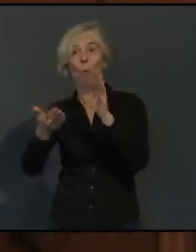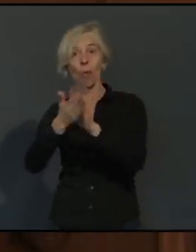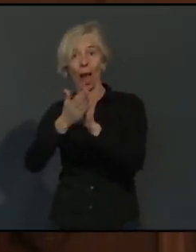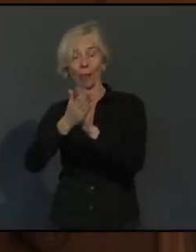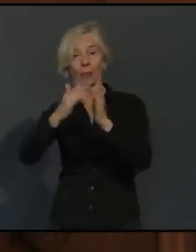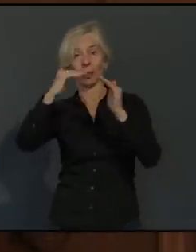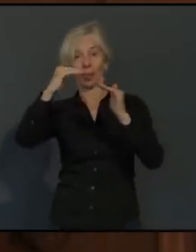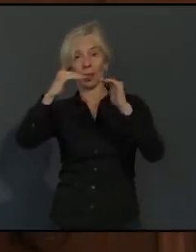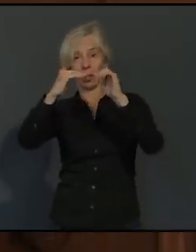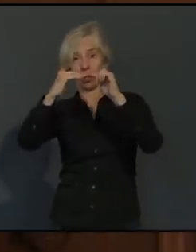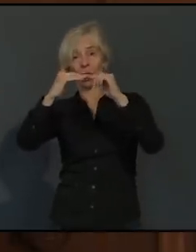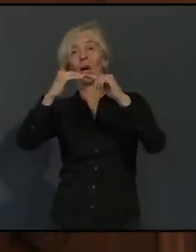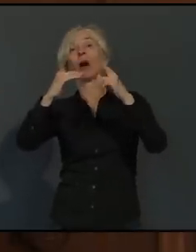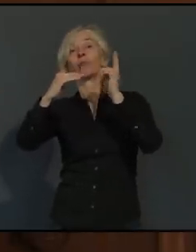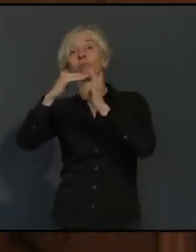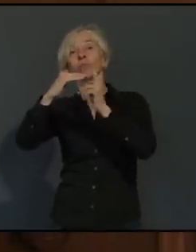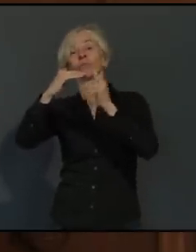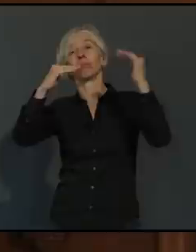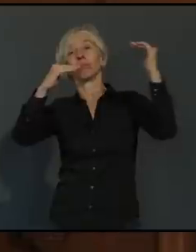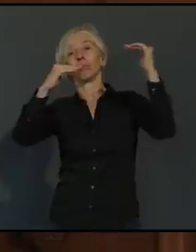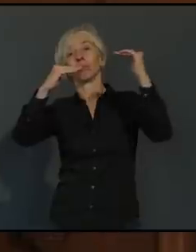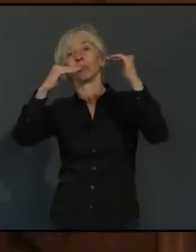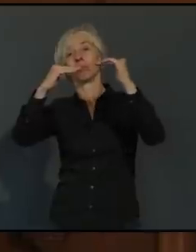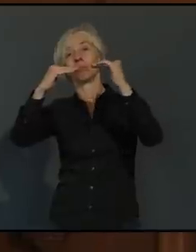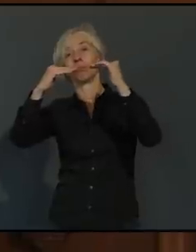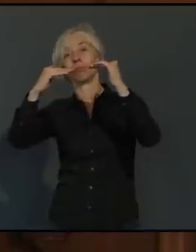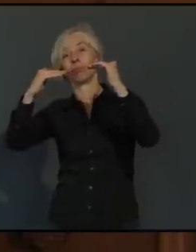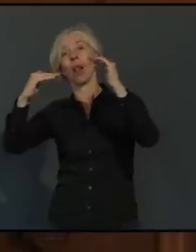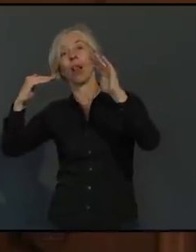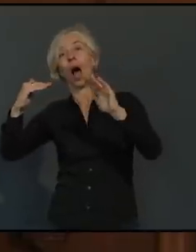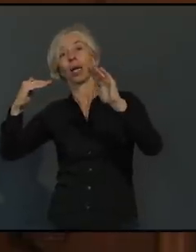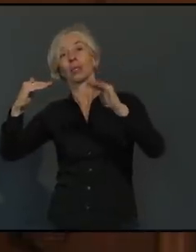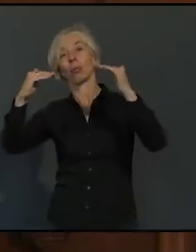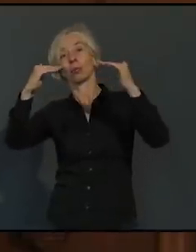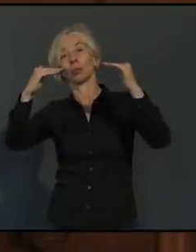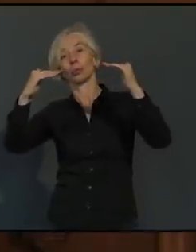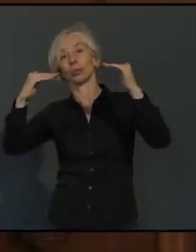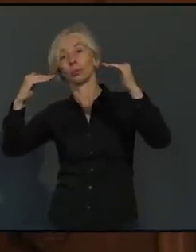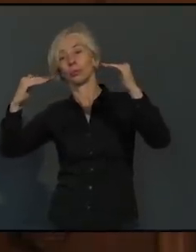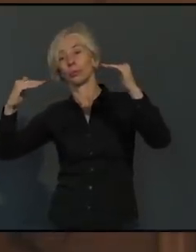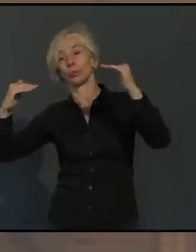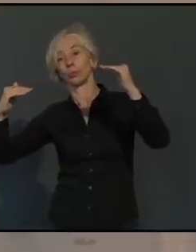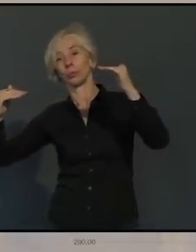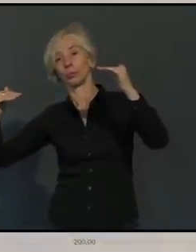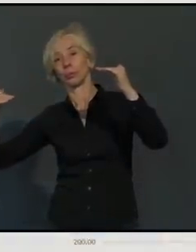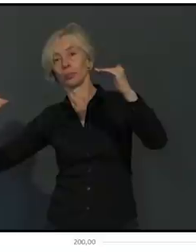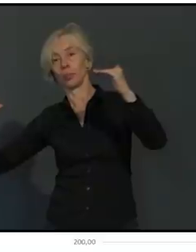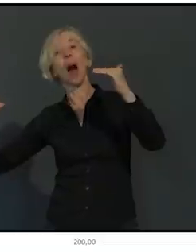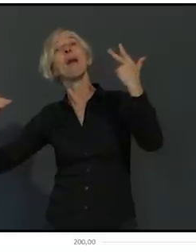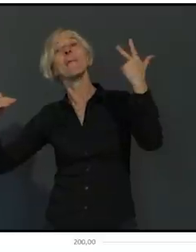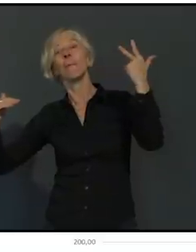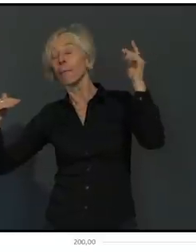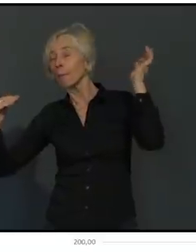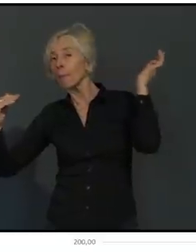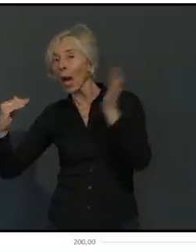so weiter ginge, würde das tatsächlich bedeuten, dass wir noch drei Monate bräuchten, um allein die Inzidenzgrenze von 50